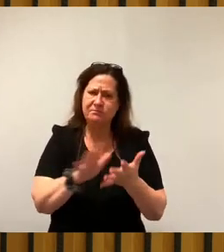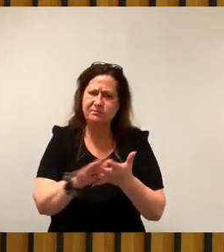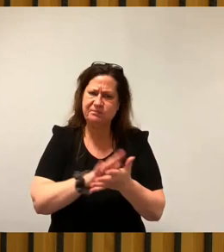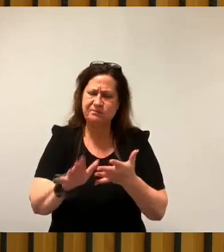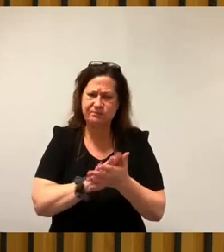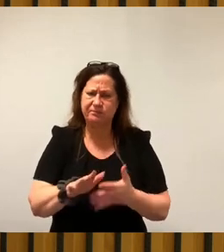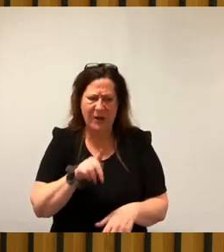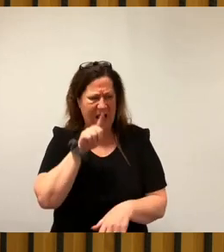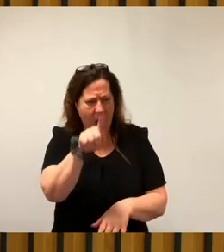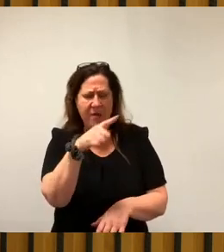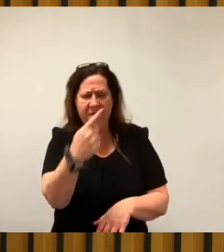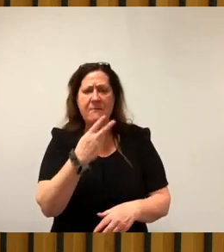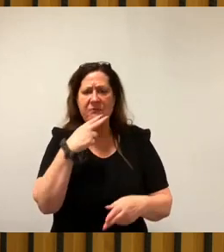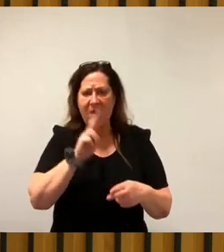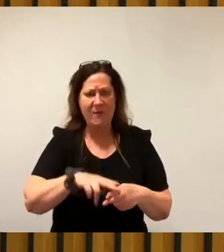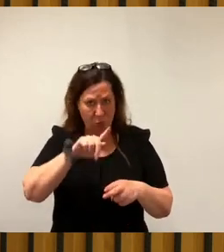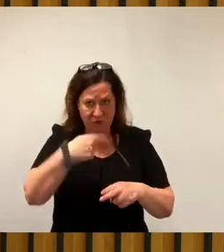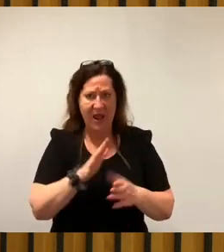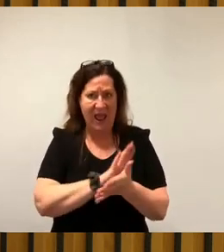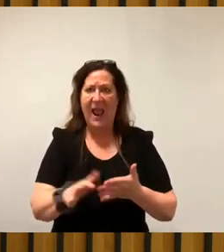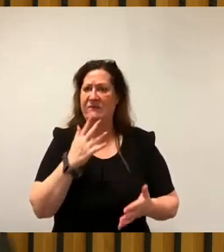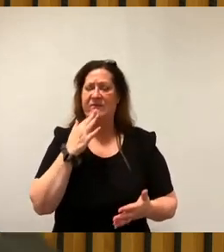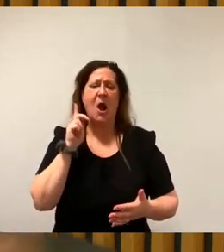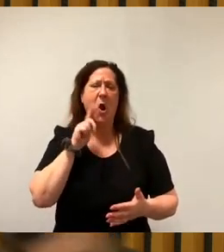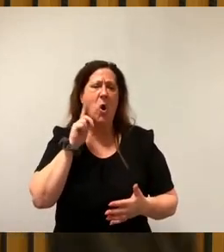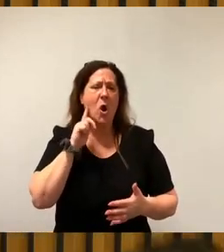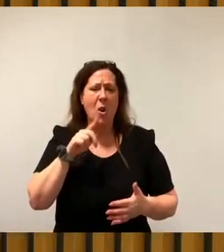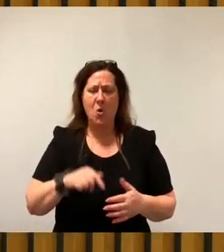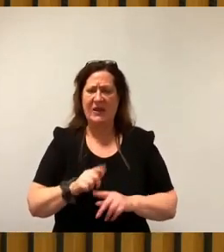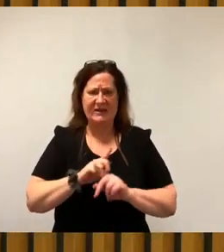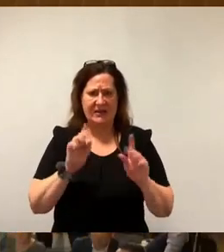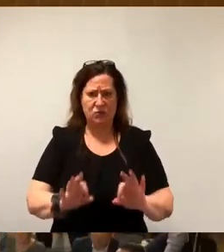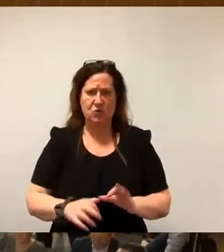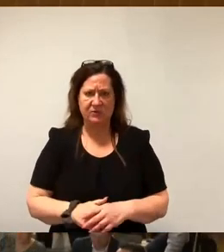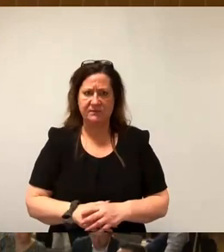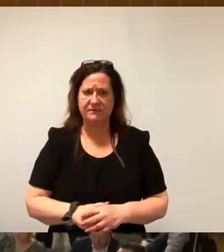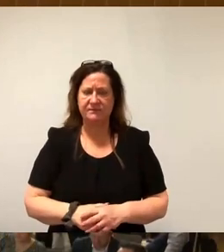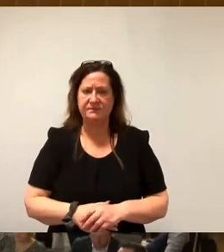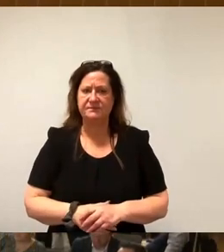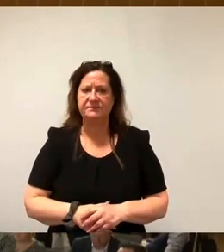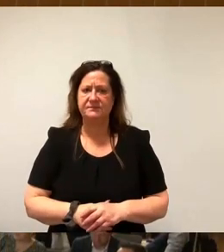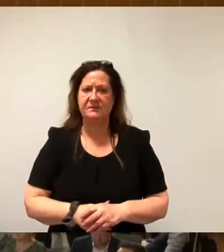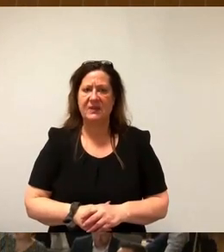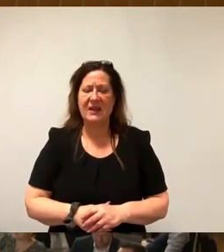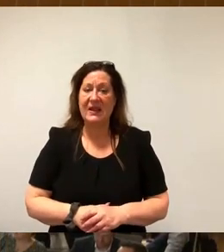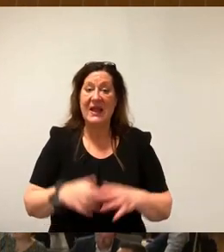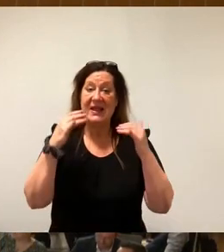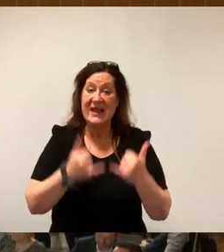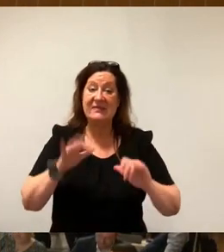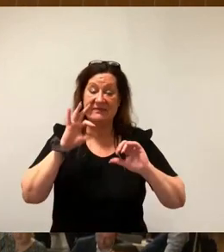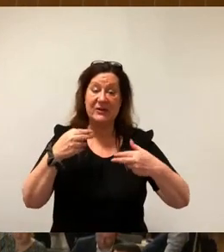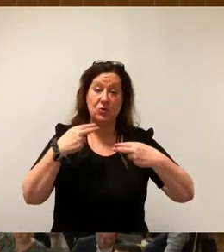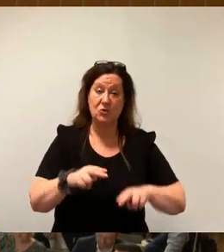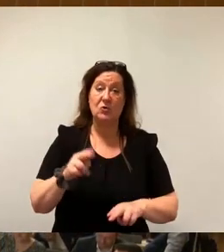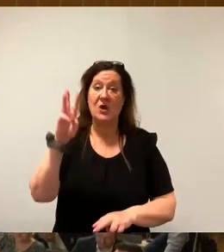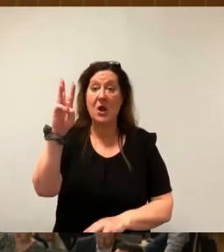verantworten und dann lügen Sie hier so ein Zeug zusammen. Bevor wir jetzt wieder in eine Woba-Debatte einsteigen, die heute nicht auf der